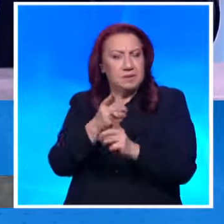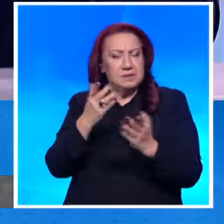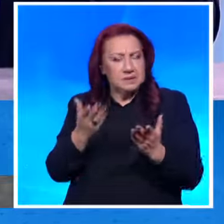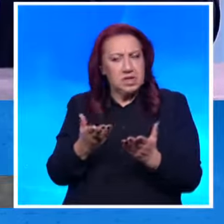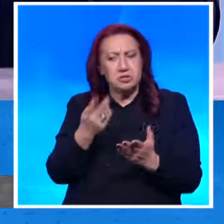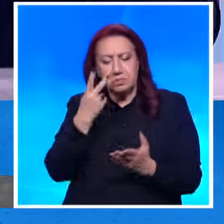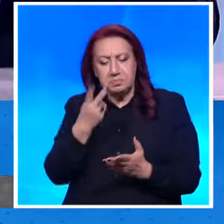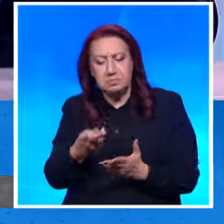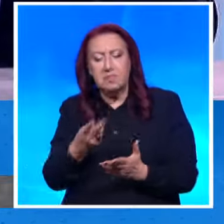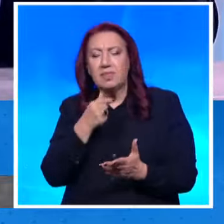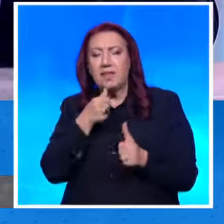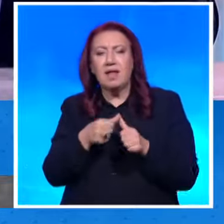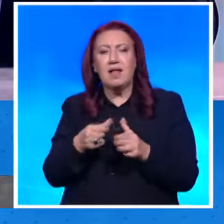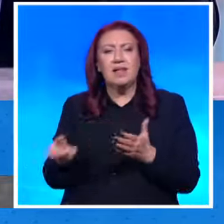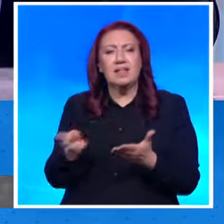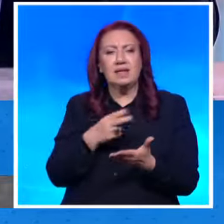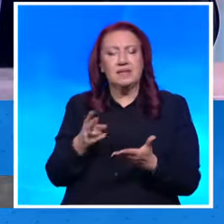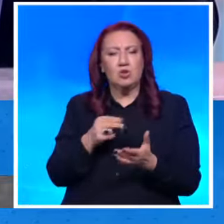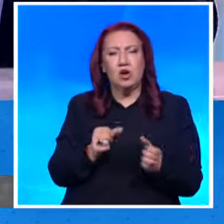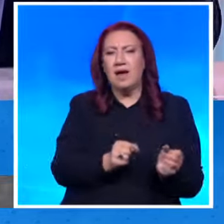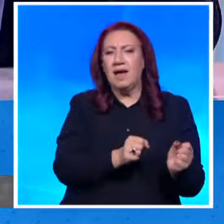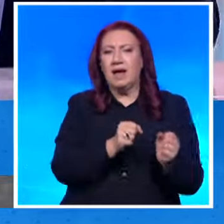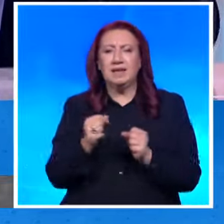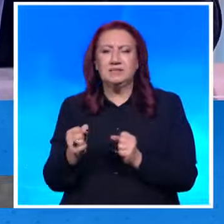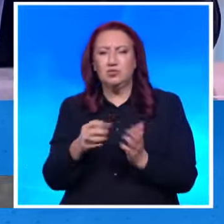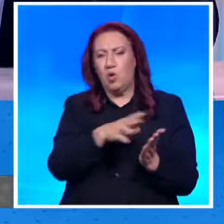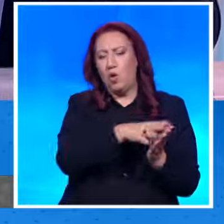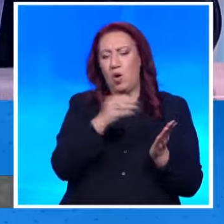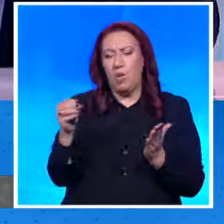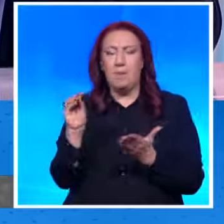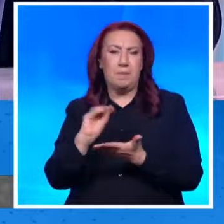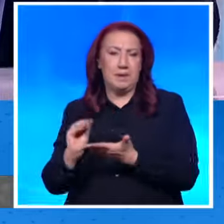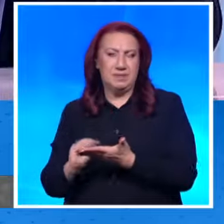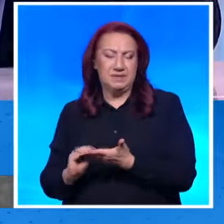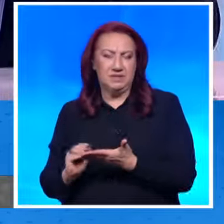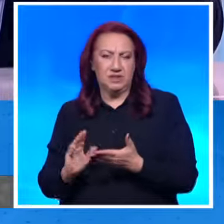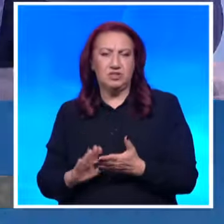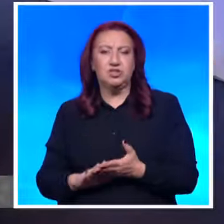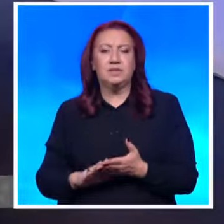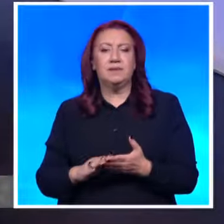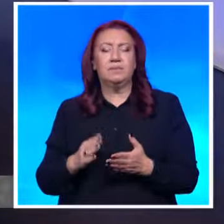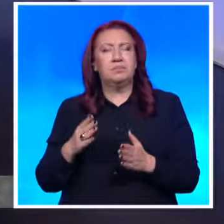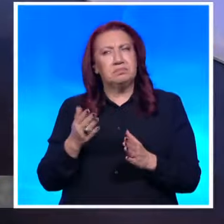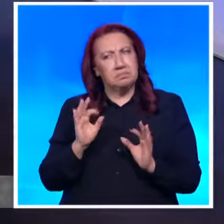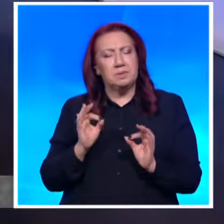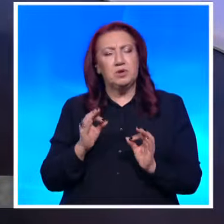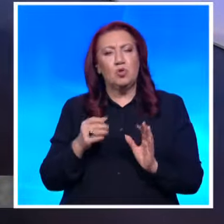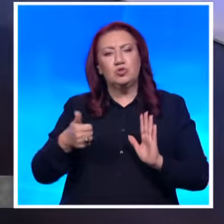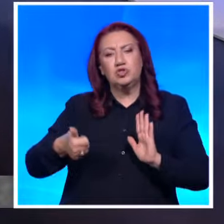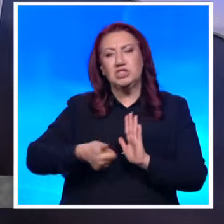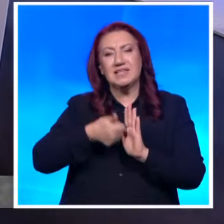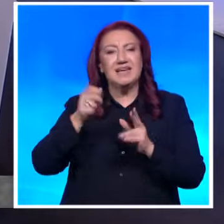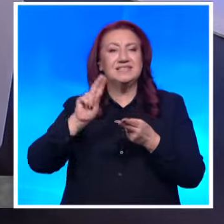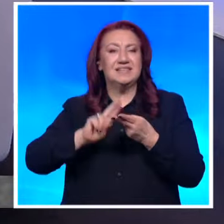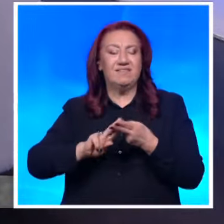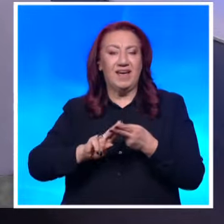литературата описания на късни преписвачи, когато вече българската държава е няма след 14 век в Киев, които